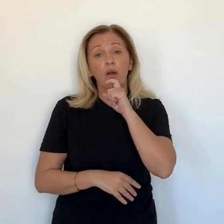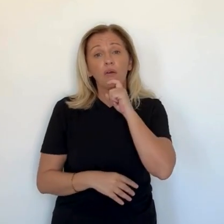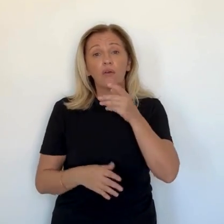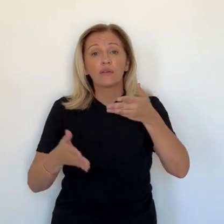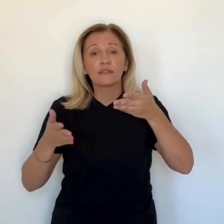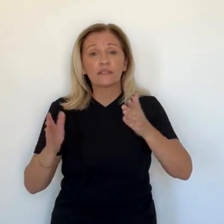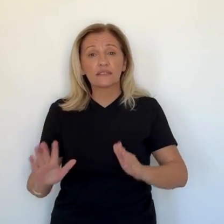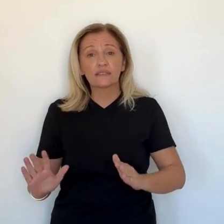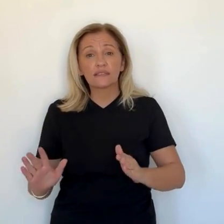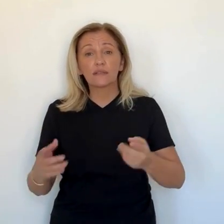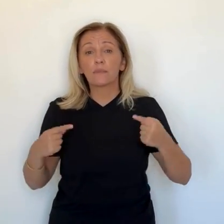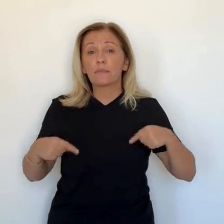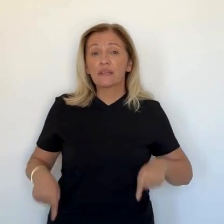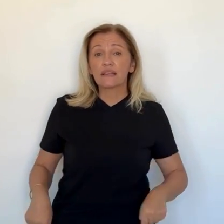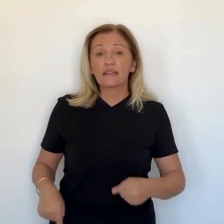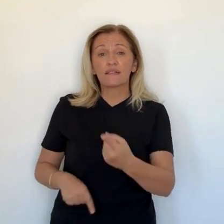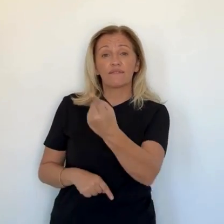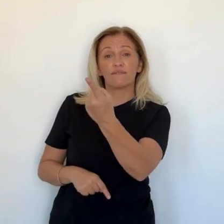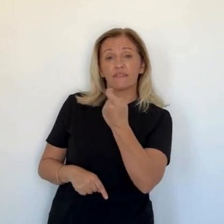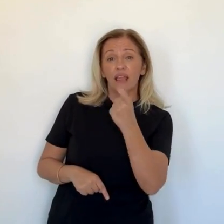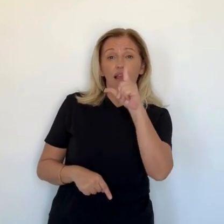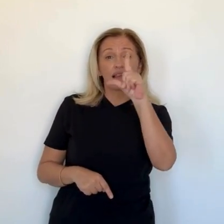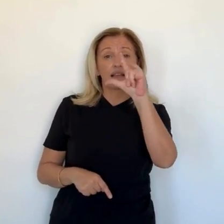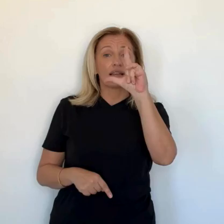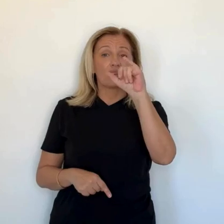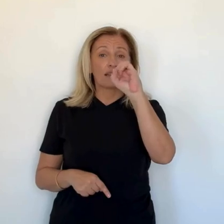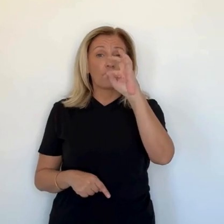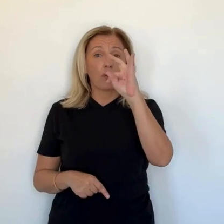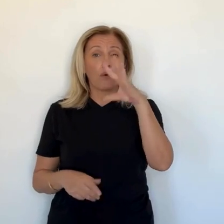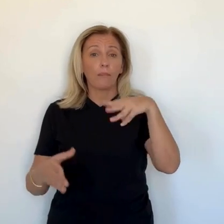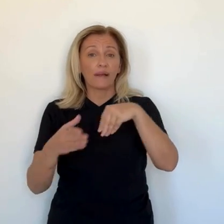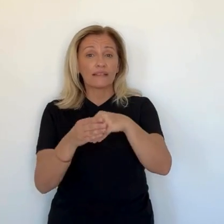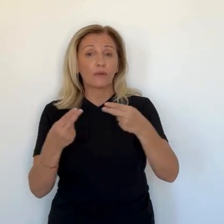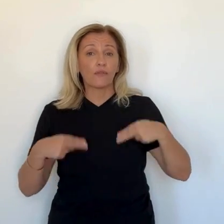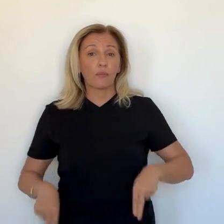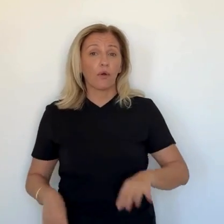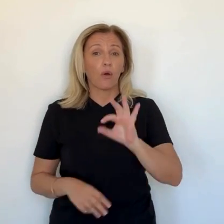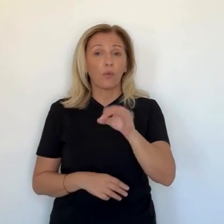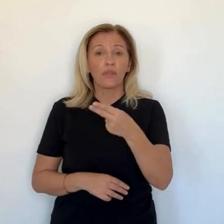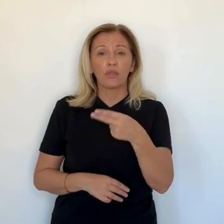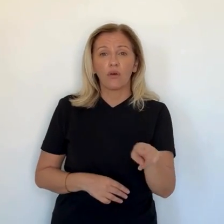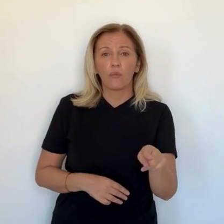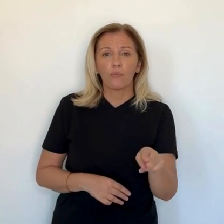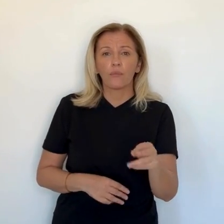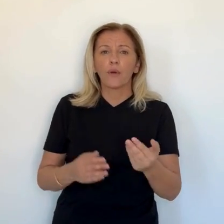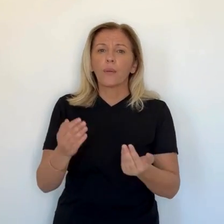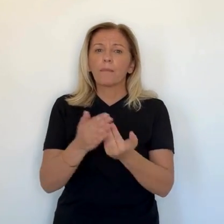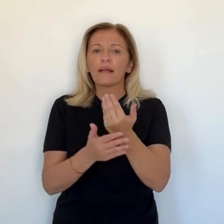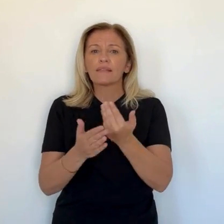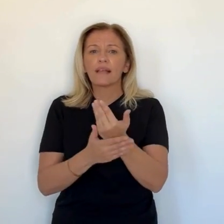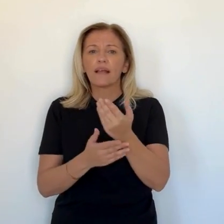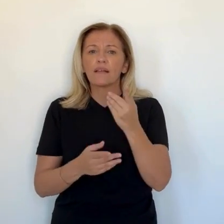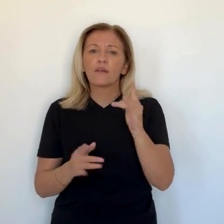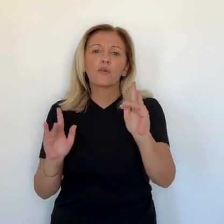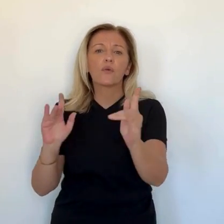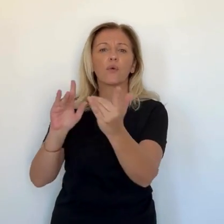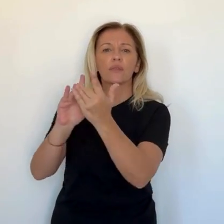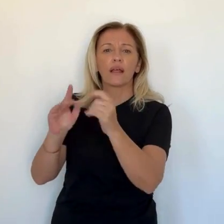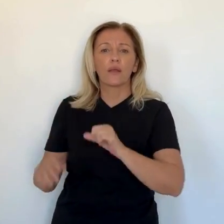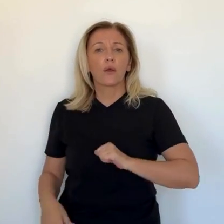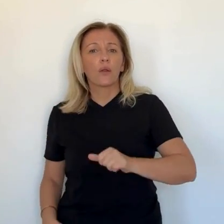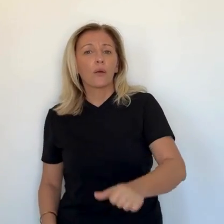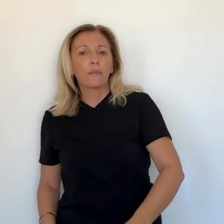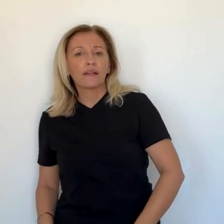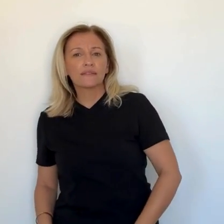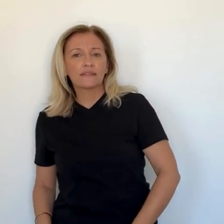politiques. Pour l'heure, la question de la présence ou non de ministres issus de Liot au sein du gouvernement n'est pas tranchée. Contacté ce matin, le